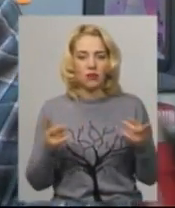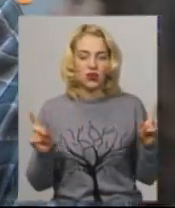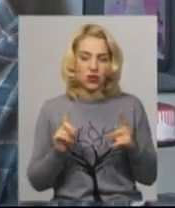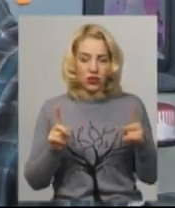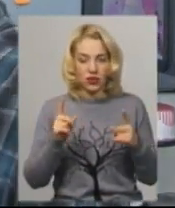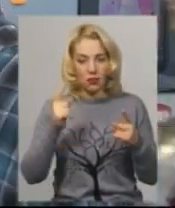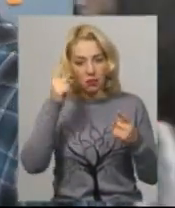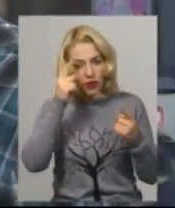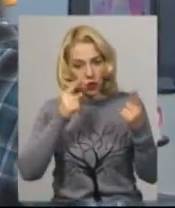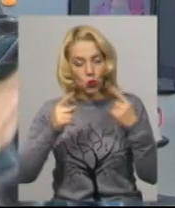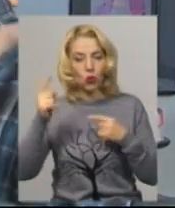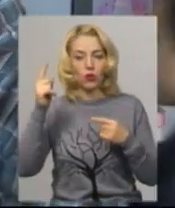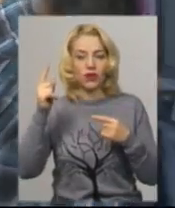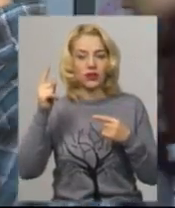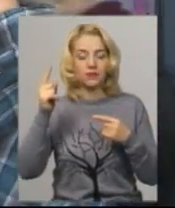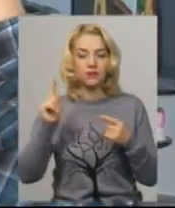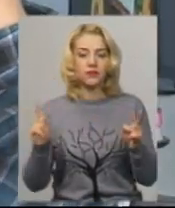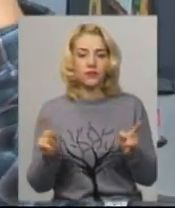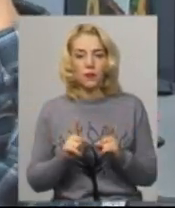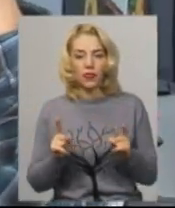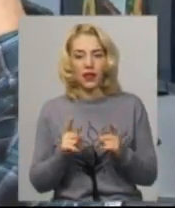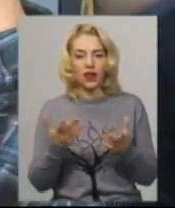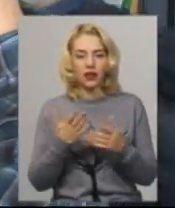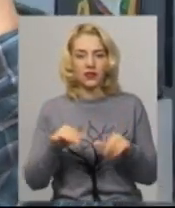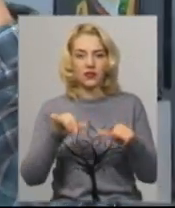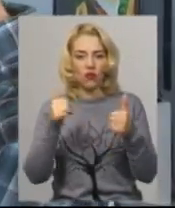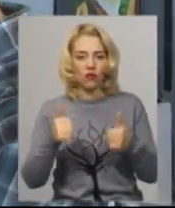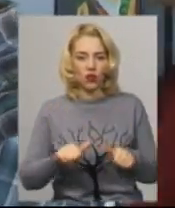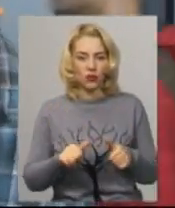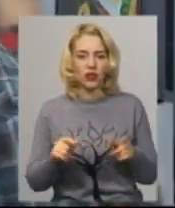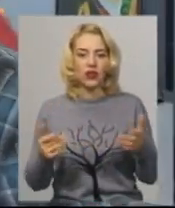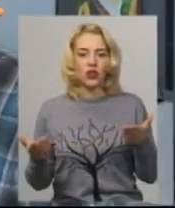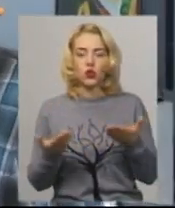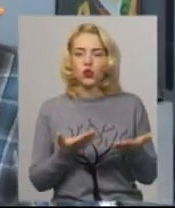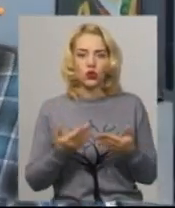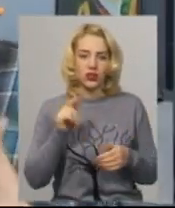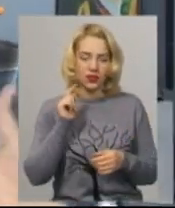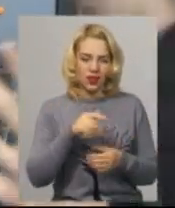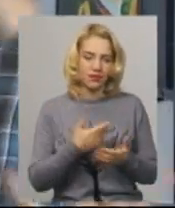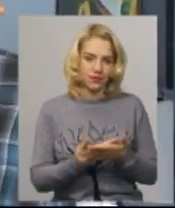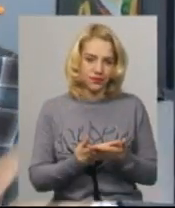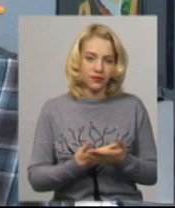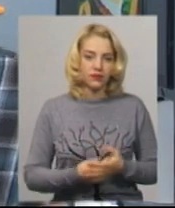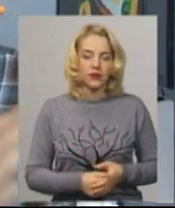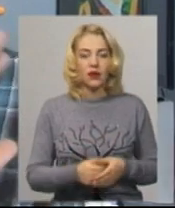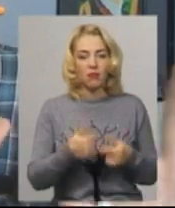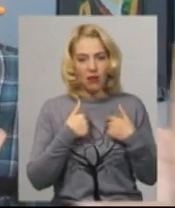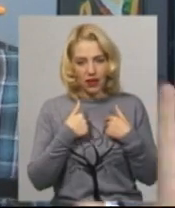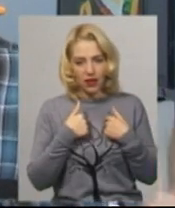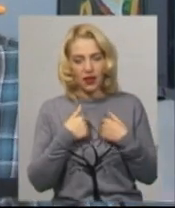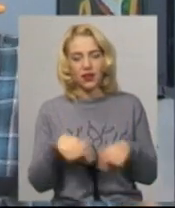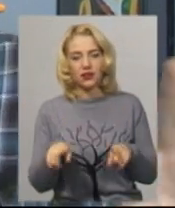придумувати, якесь оформлення, чогось там. Мені таке,